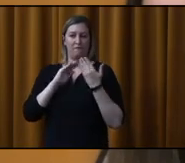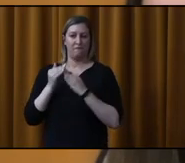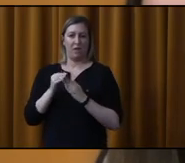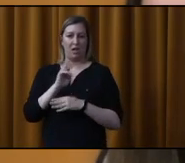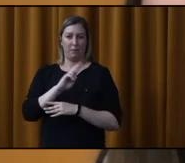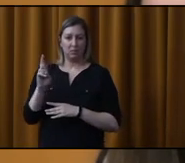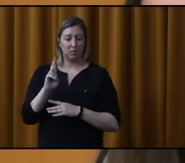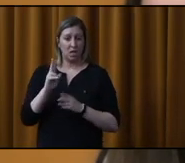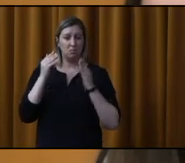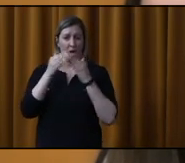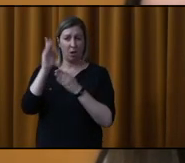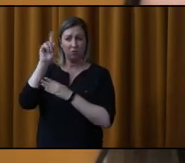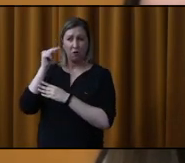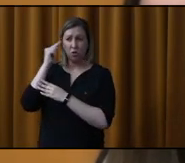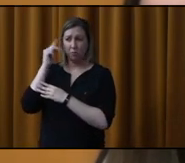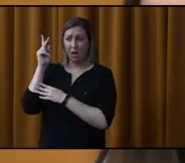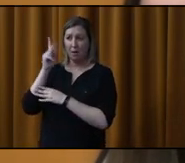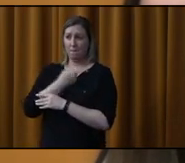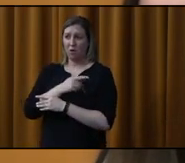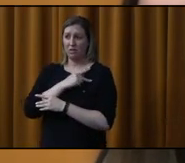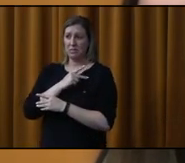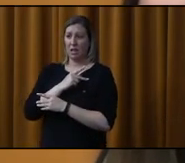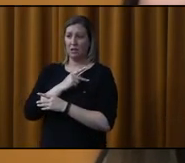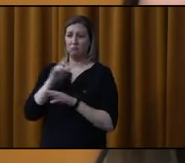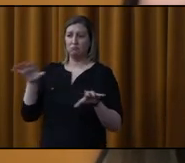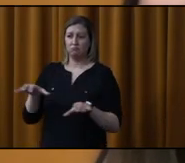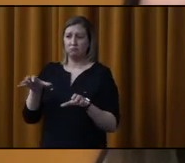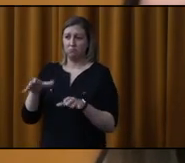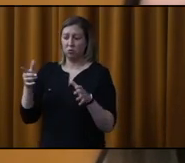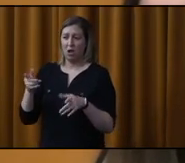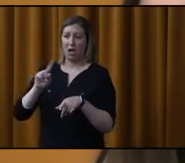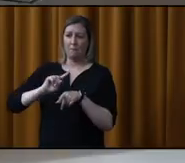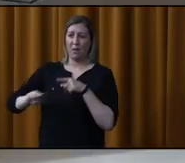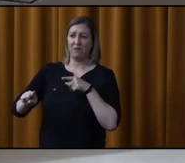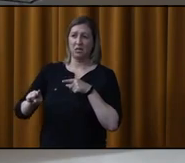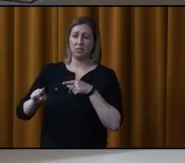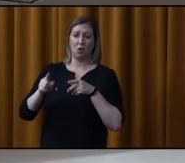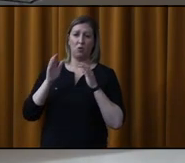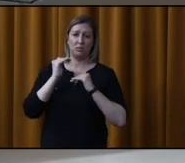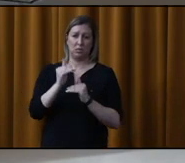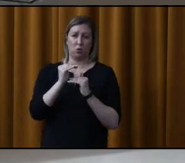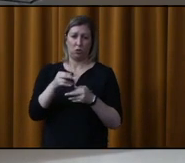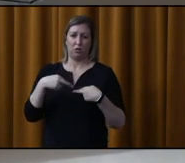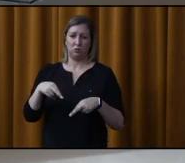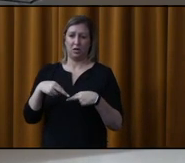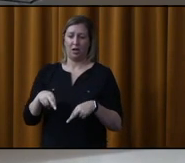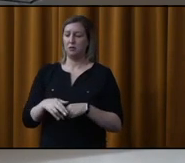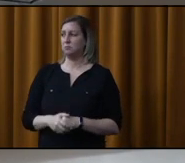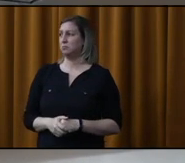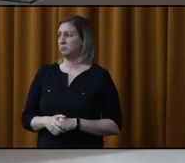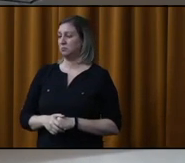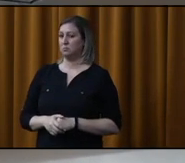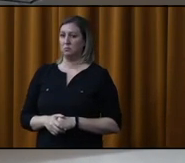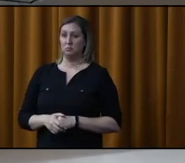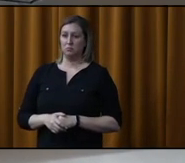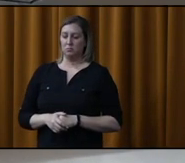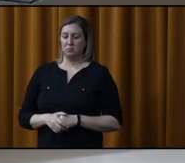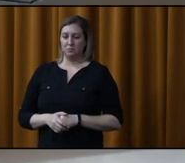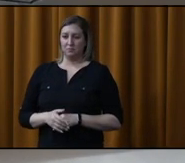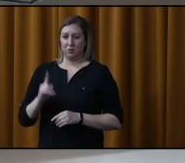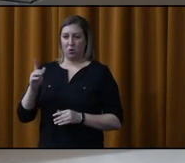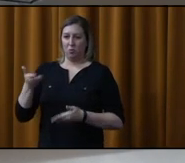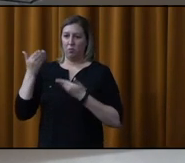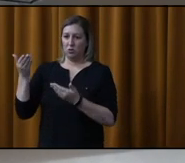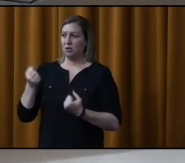demande au gouvernement provincial de mettre en œuvre la stratégie de prévention en sécurité routière. Merci. Donc, un proposeur en appui. Je